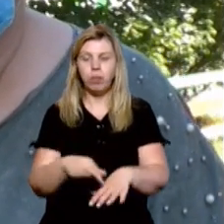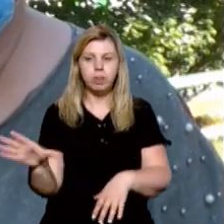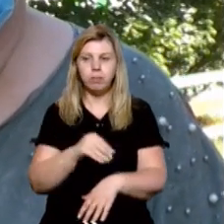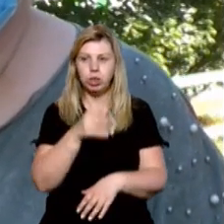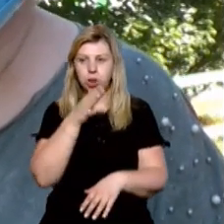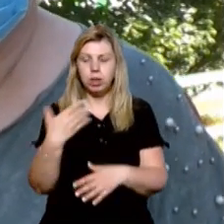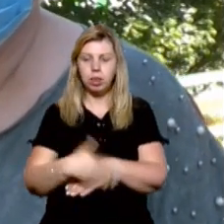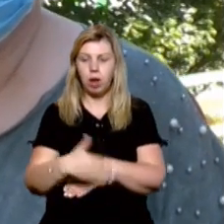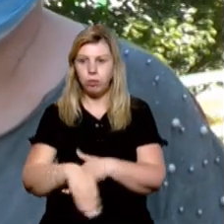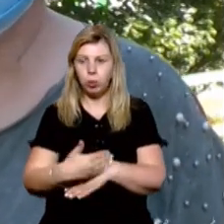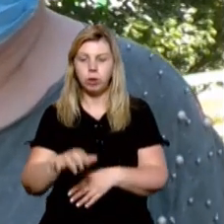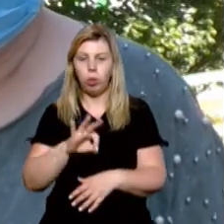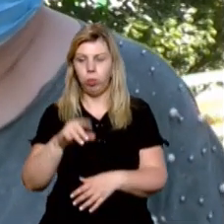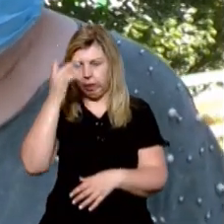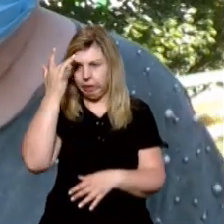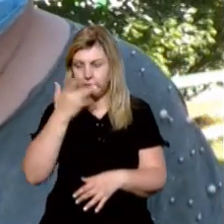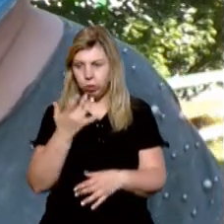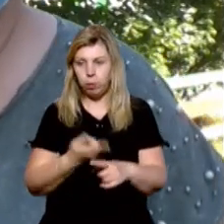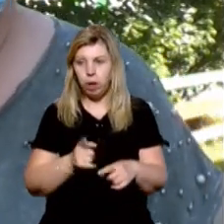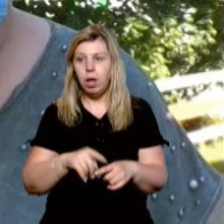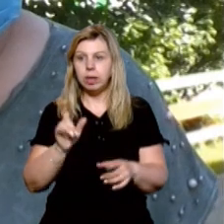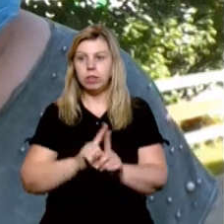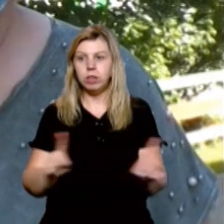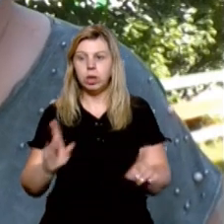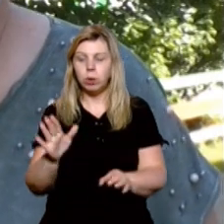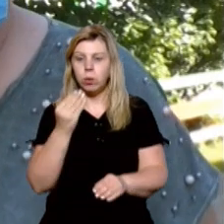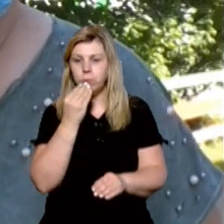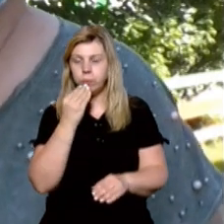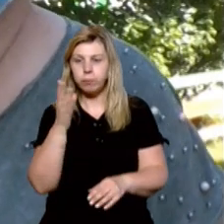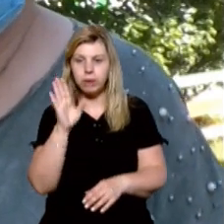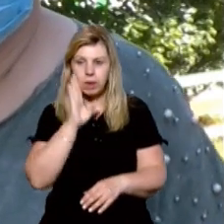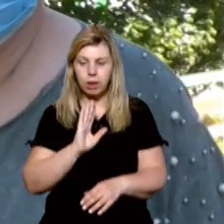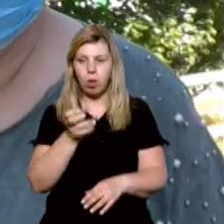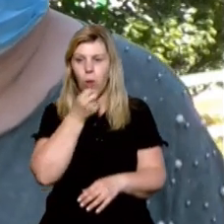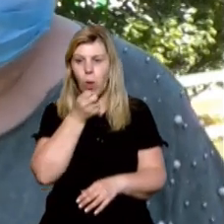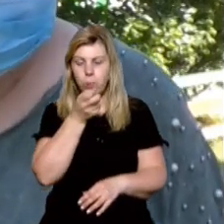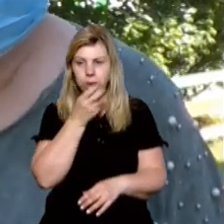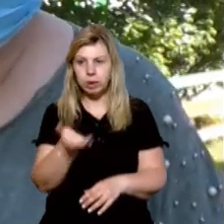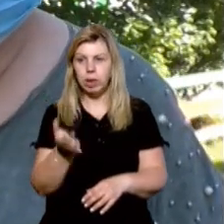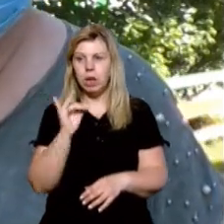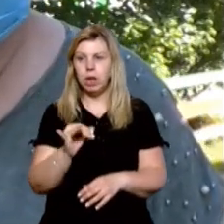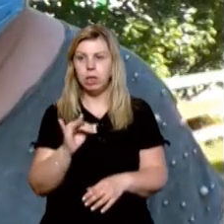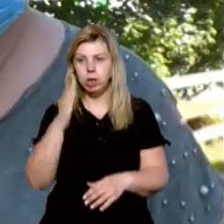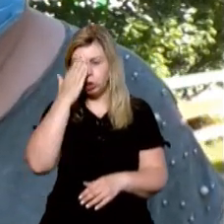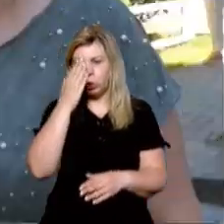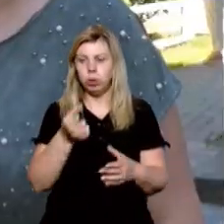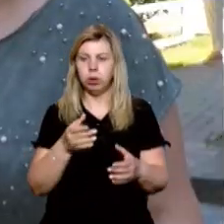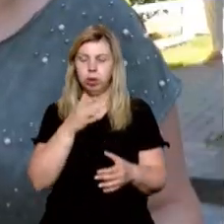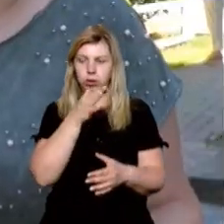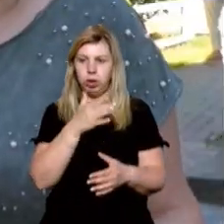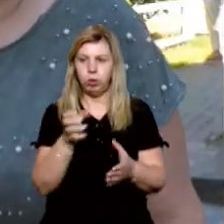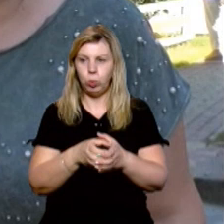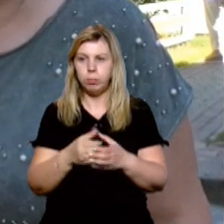час на вулиці в літо, тільки зазвичай сніданок, обід і сончас в групі.